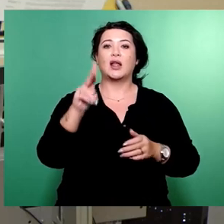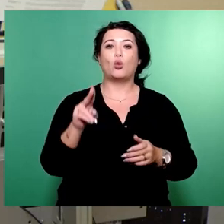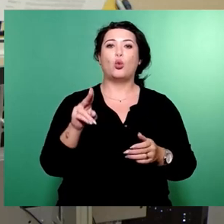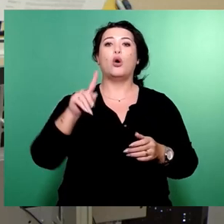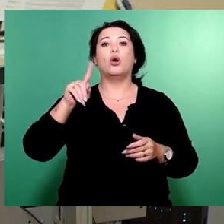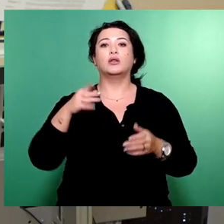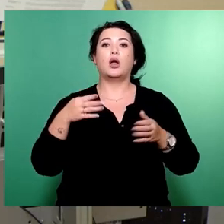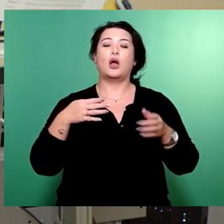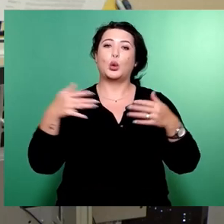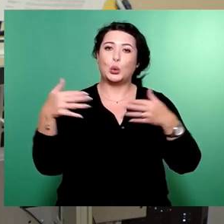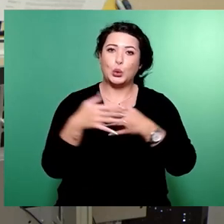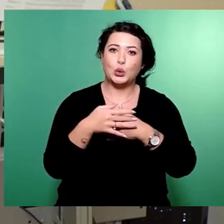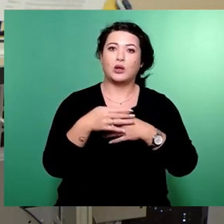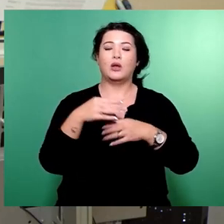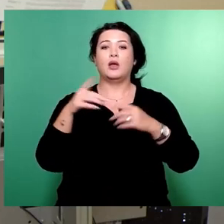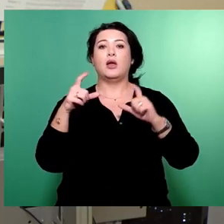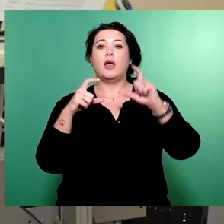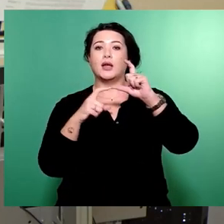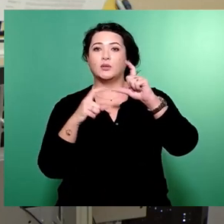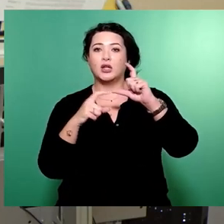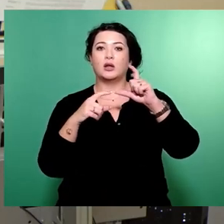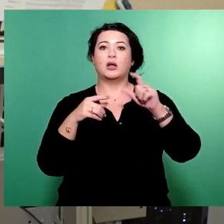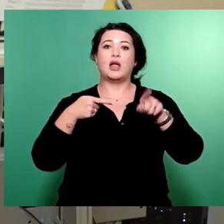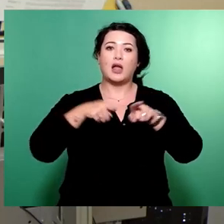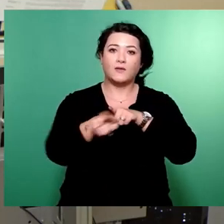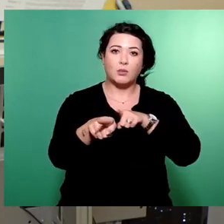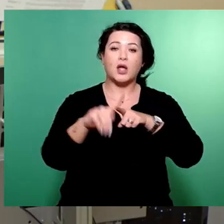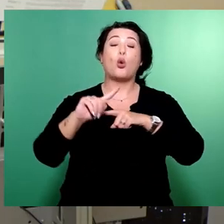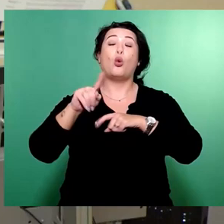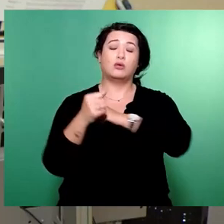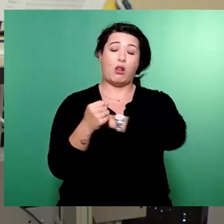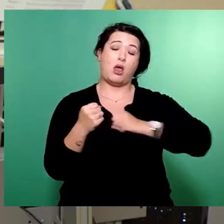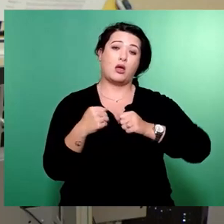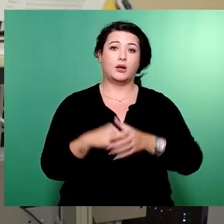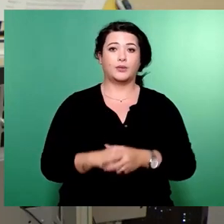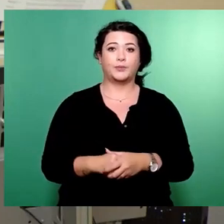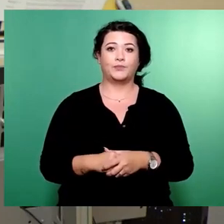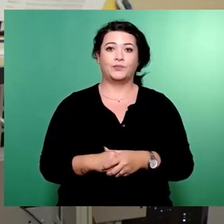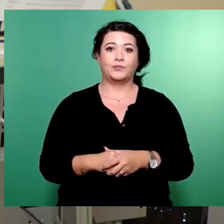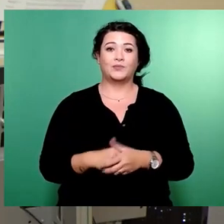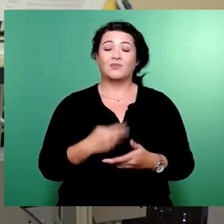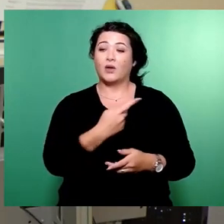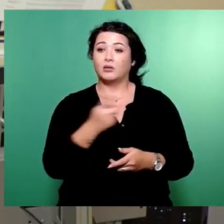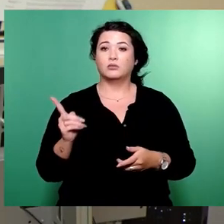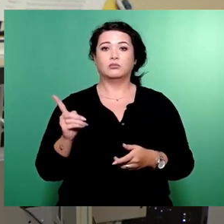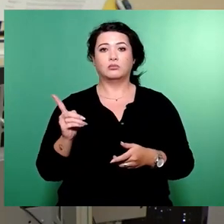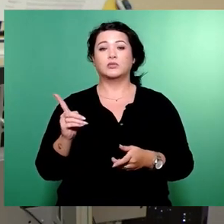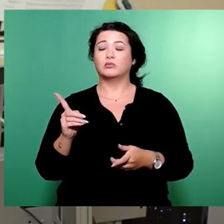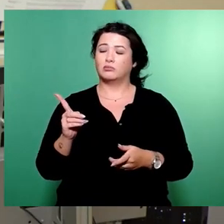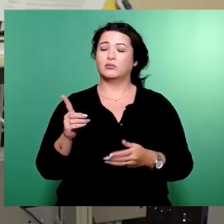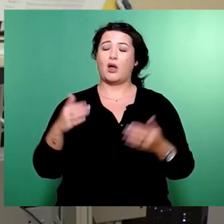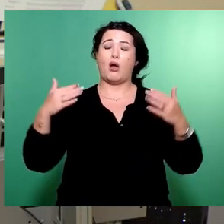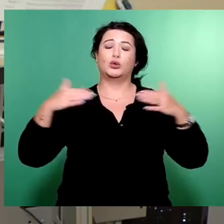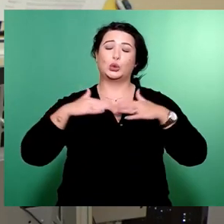Grünen, SPD, FDP und Linken. Denen gilt mein besonderer Dank, wie auch den